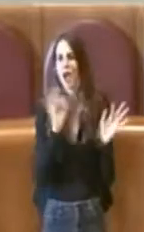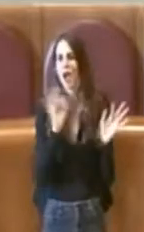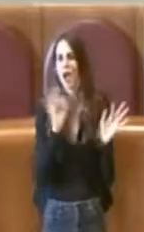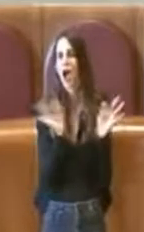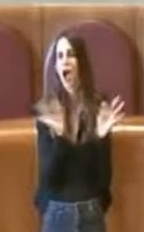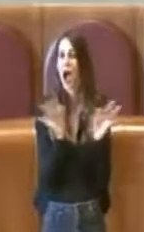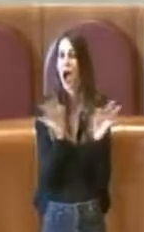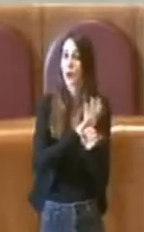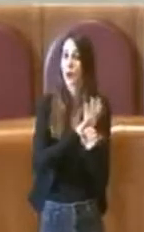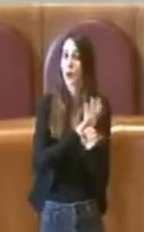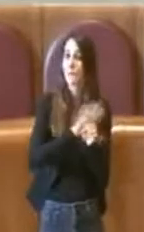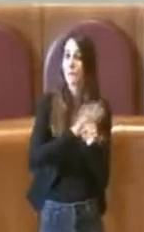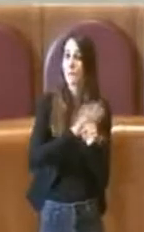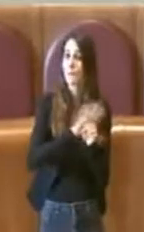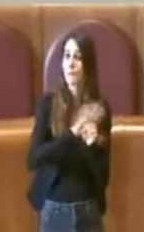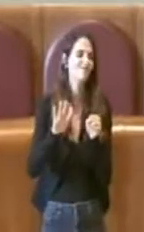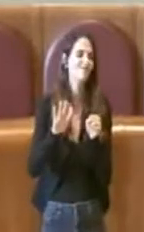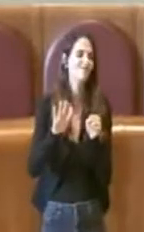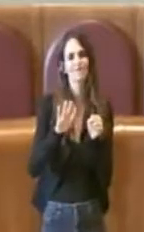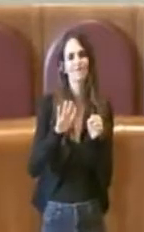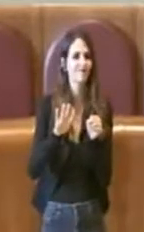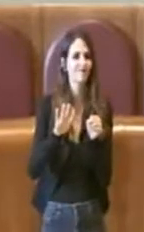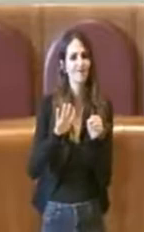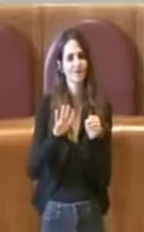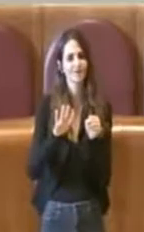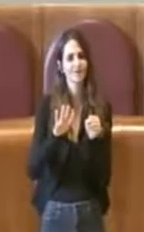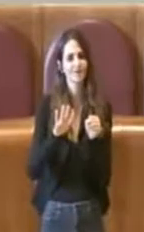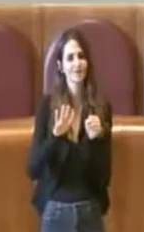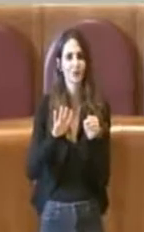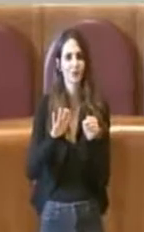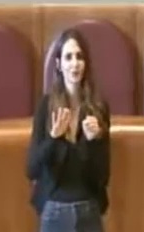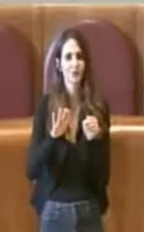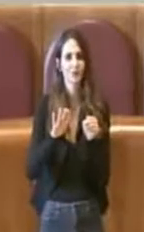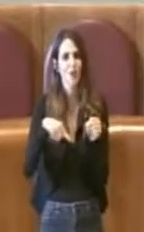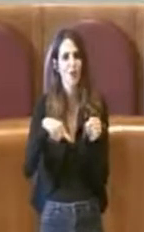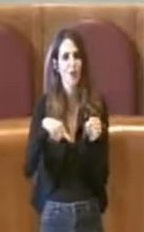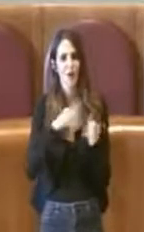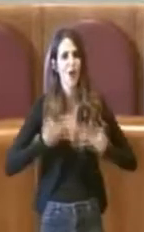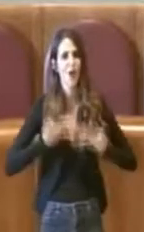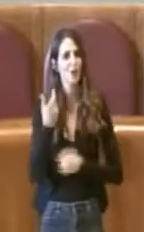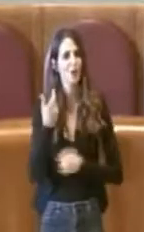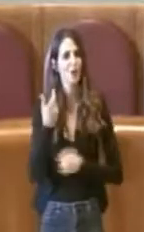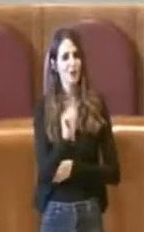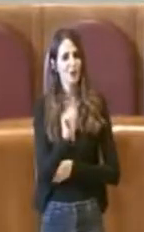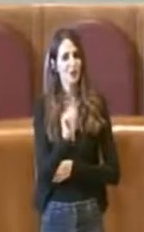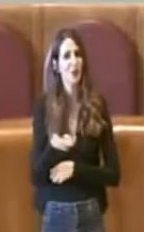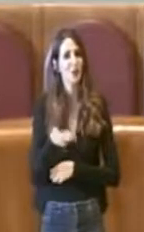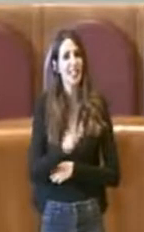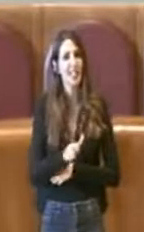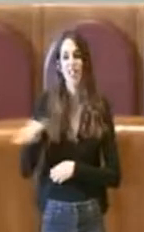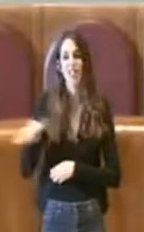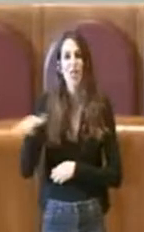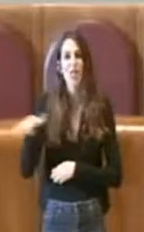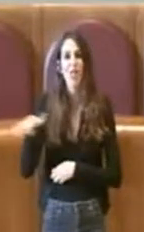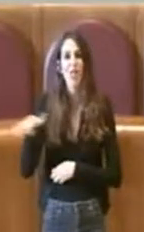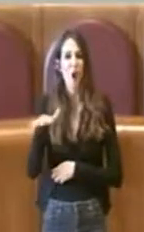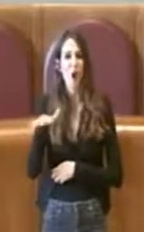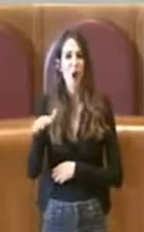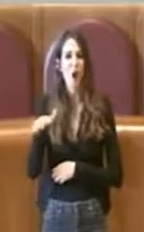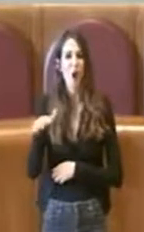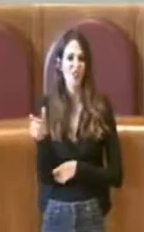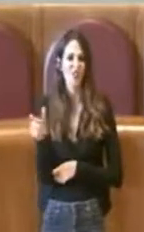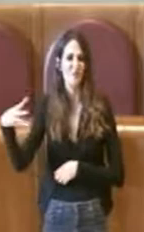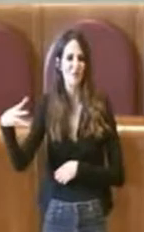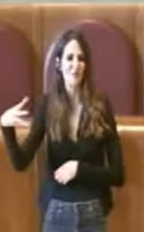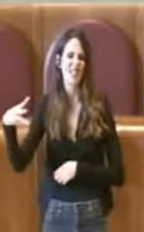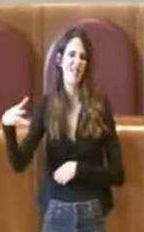nel senso che non ci trova particolarmente contenti l'ubicazione e la collocazione di questo intervento al